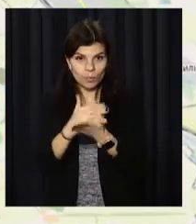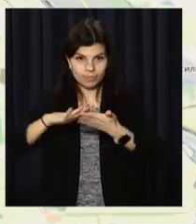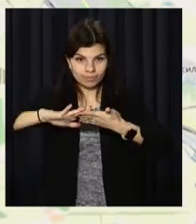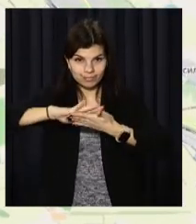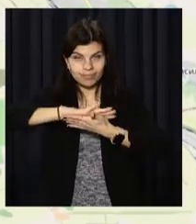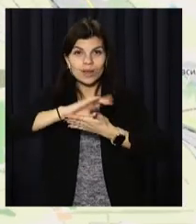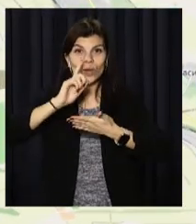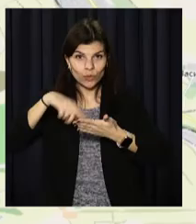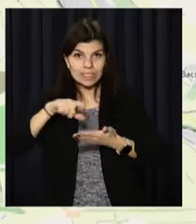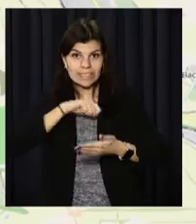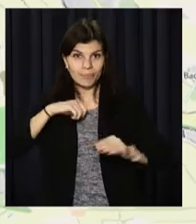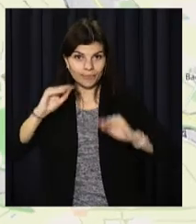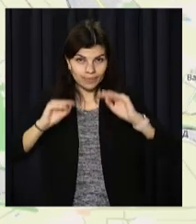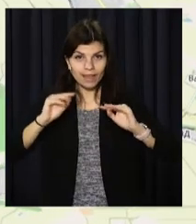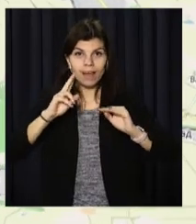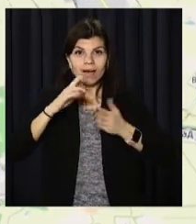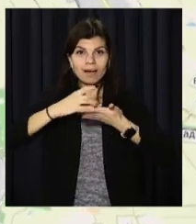також самі і створюють.